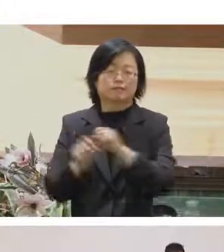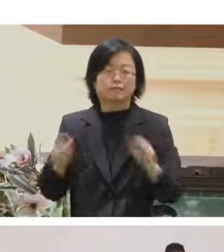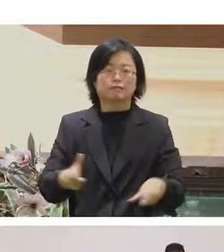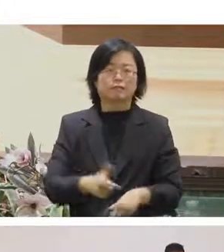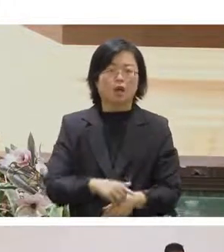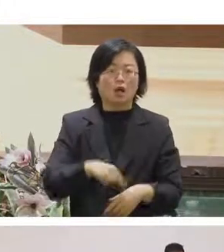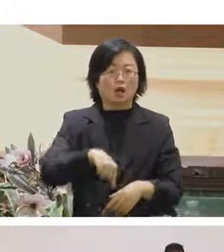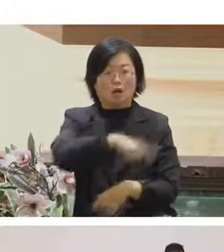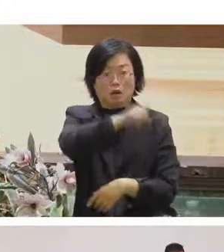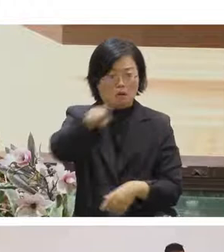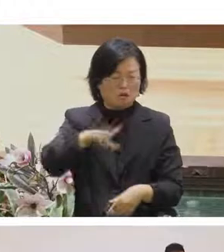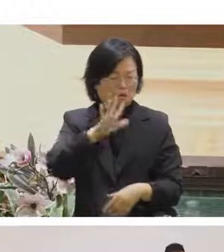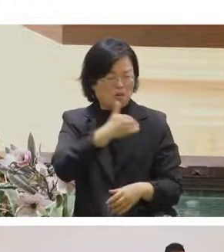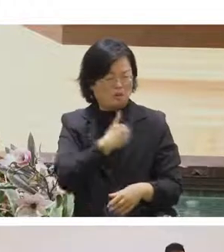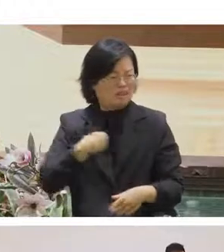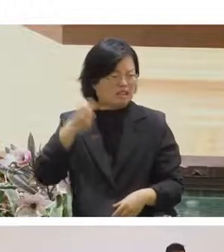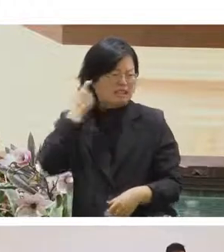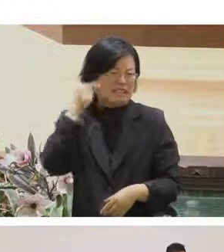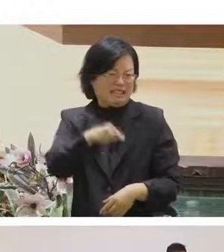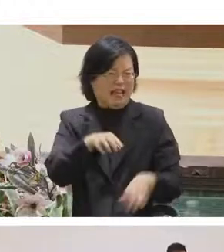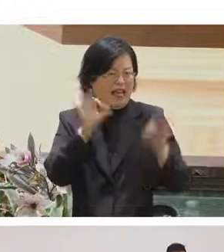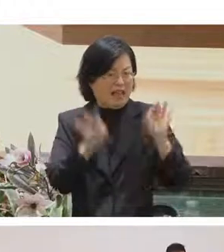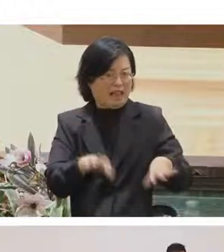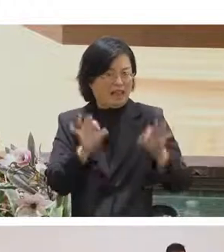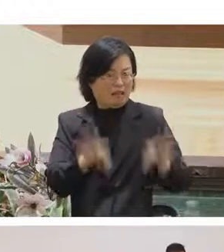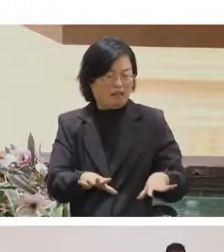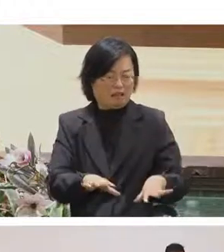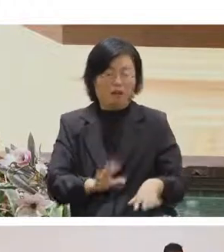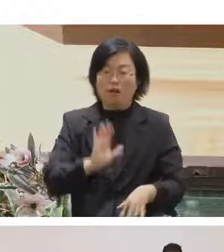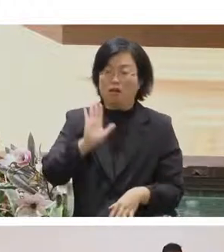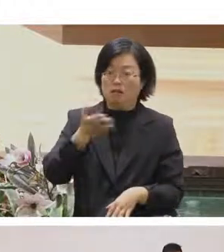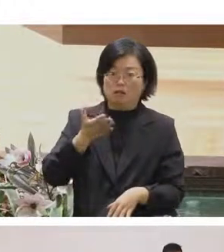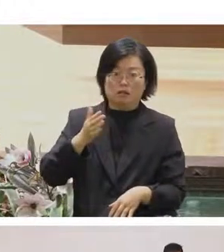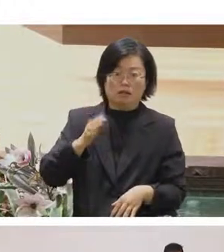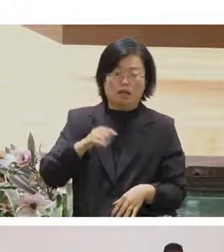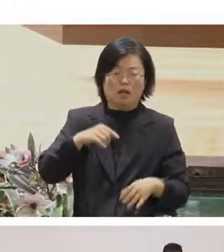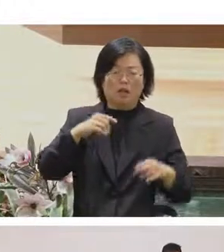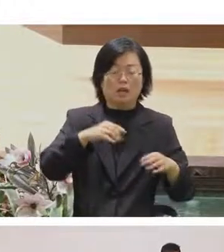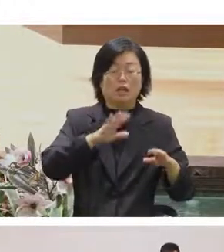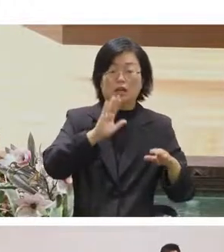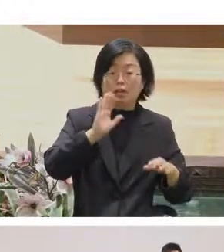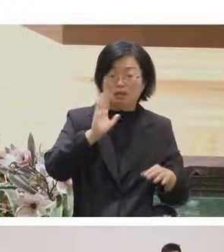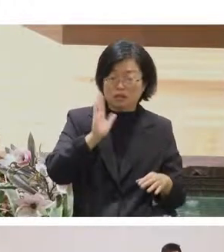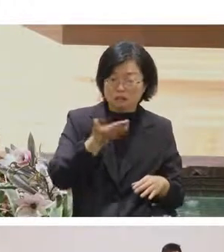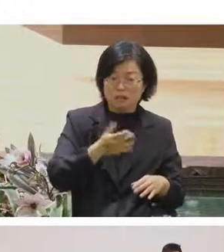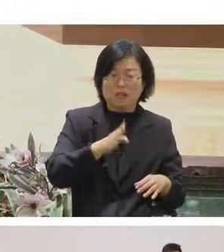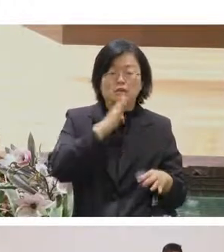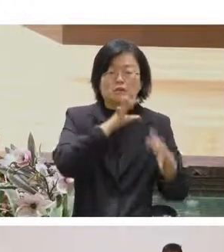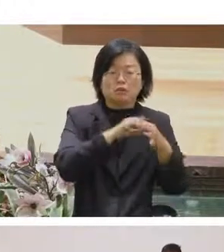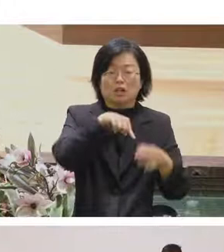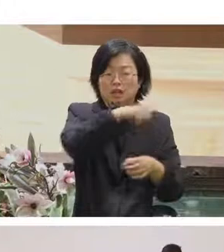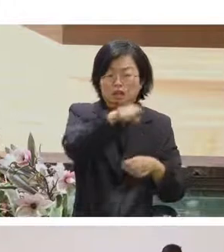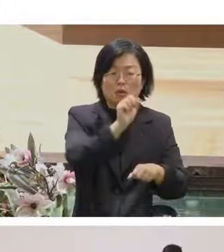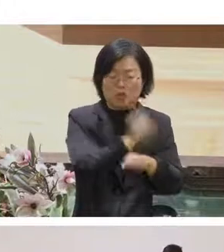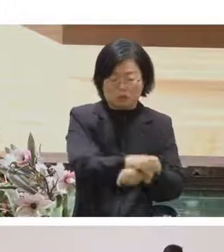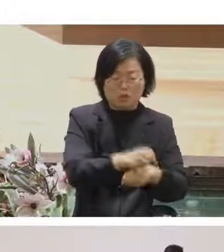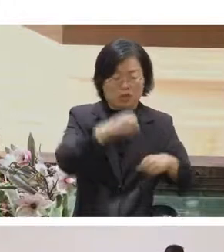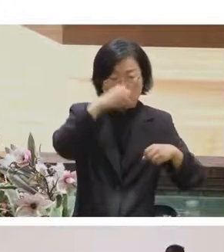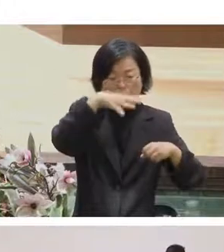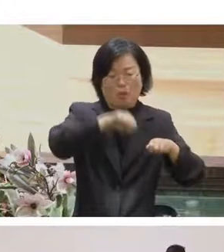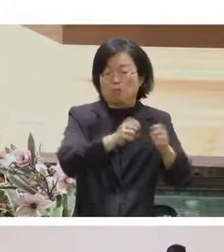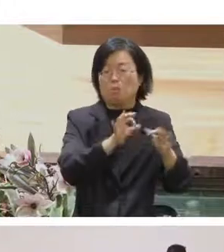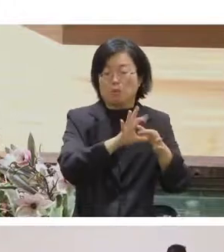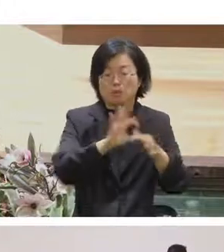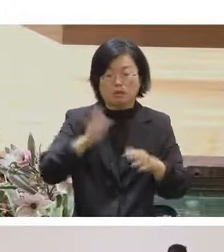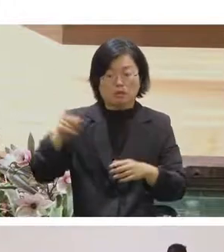家裡你可能不會這樣子做因為有燈泡不亮是一個你可以接受的東西可是對他們來講不是所以有不同的做法